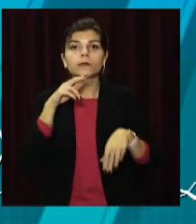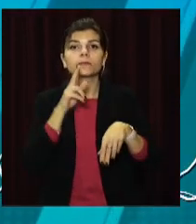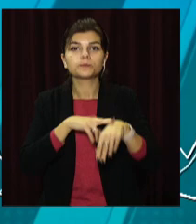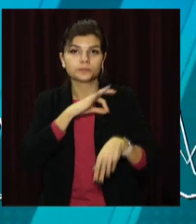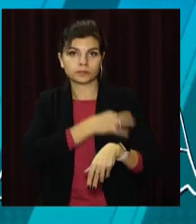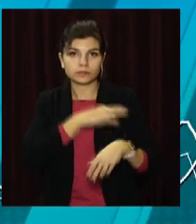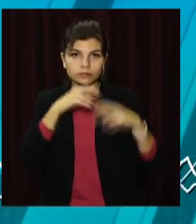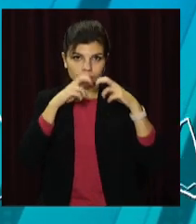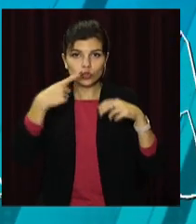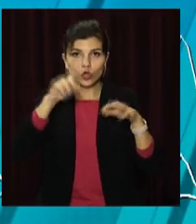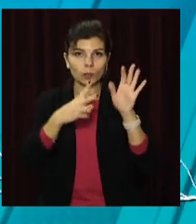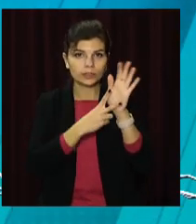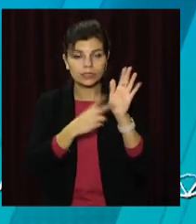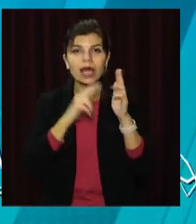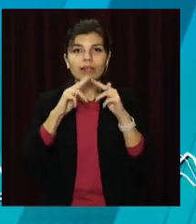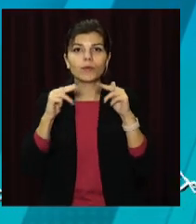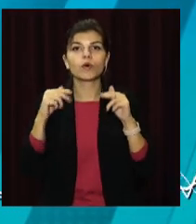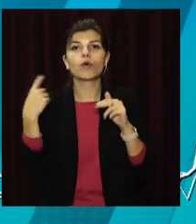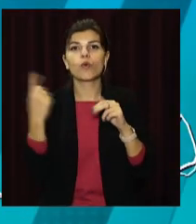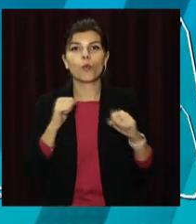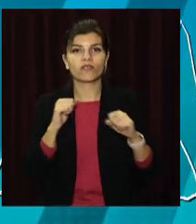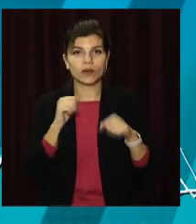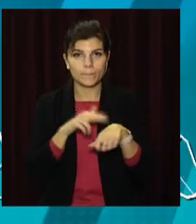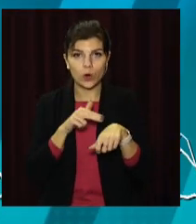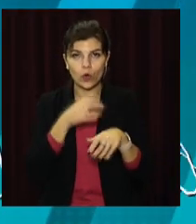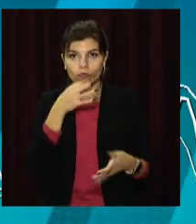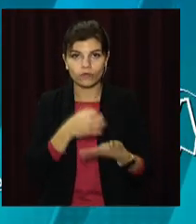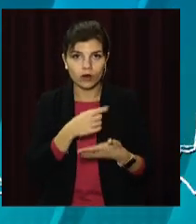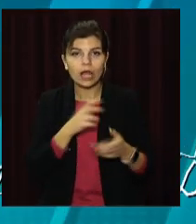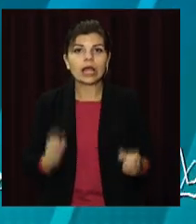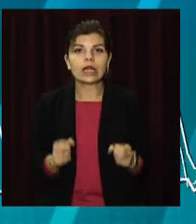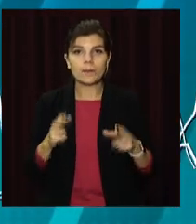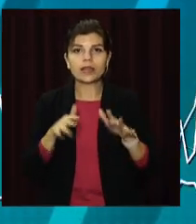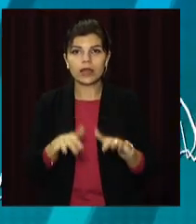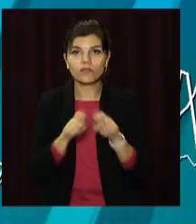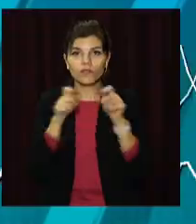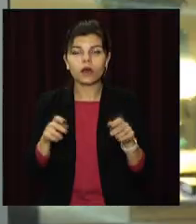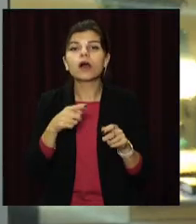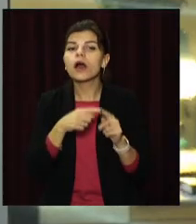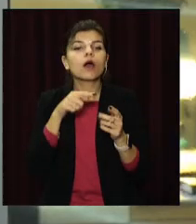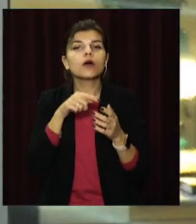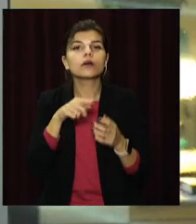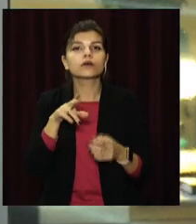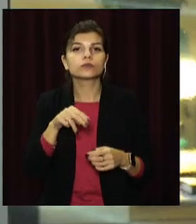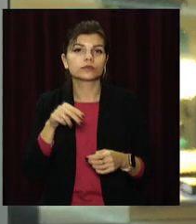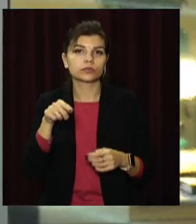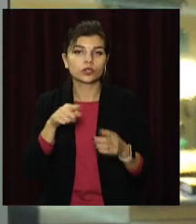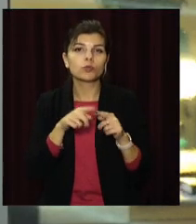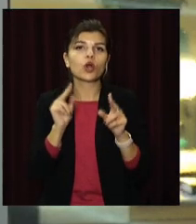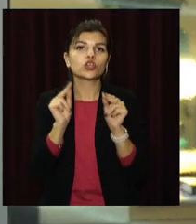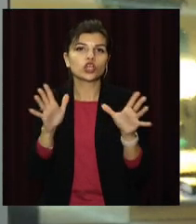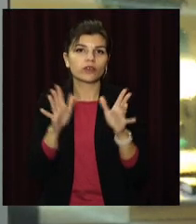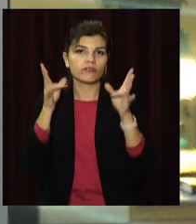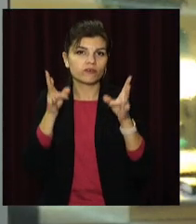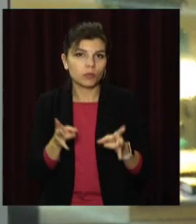відкрили кримінальне провадження з попередньою правою кваліфікацією. Несчастний випадок. Наразі триває слідство. Висадили в повітря. О